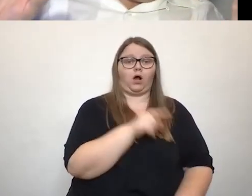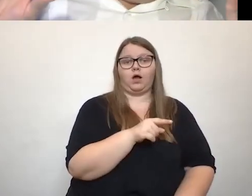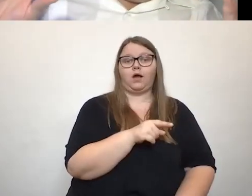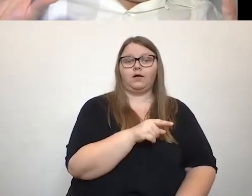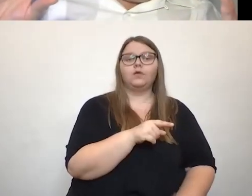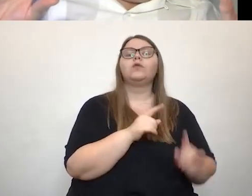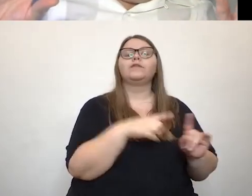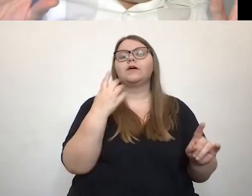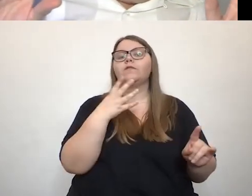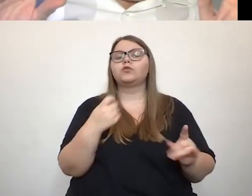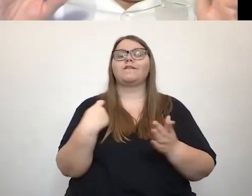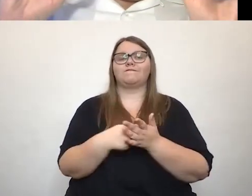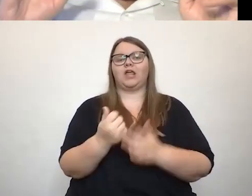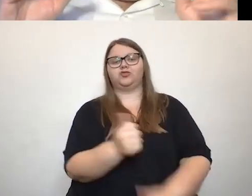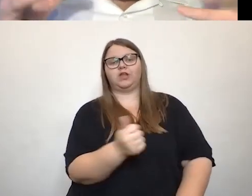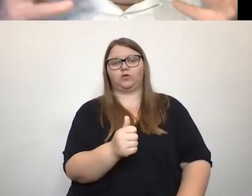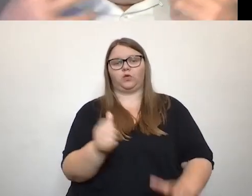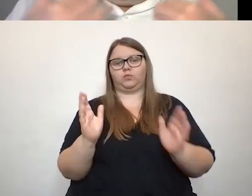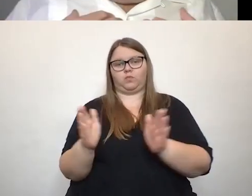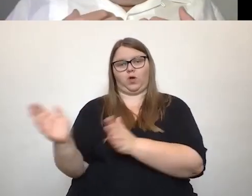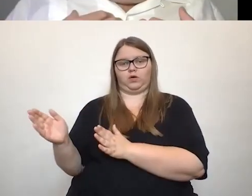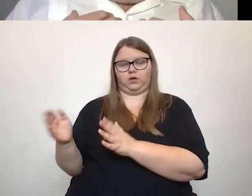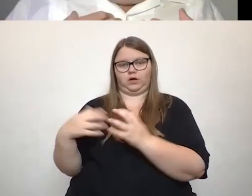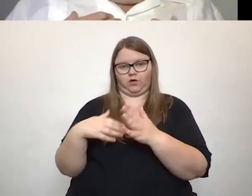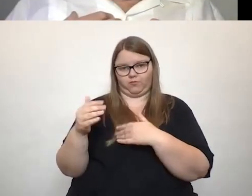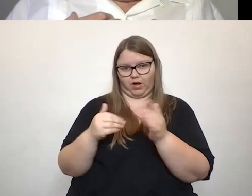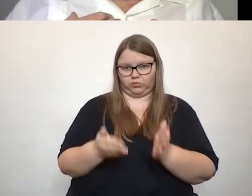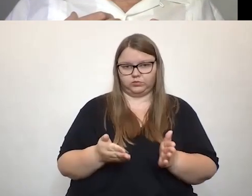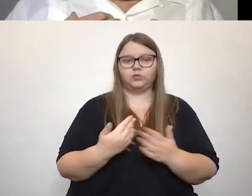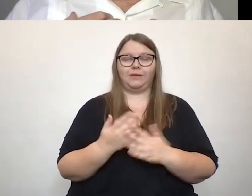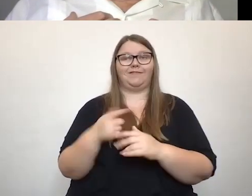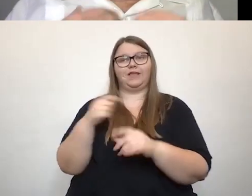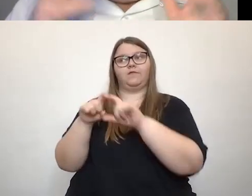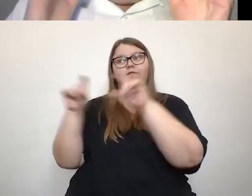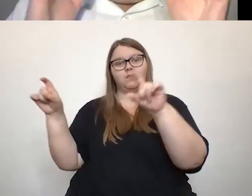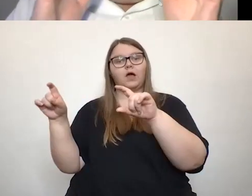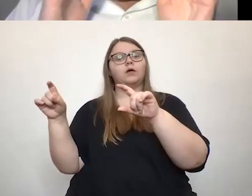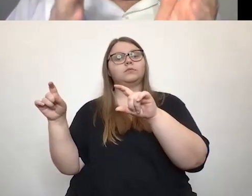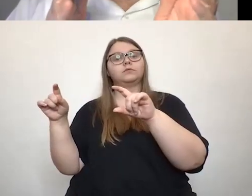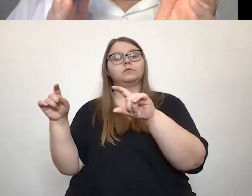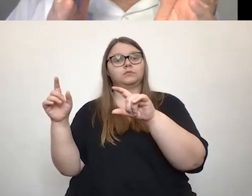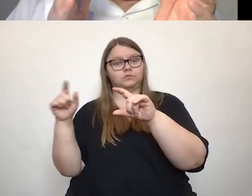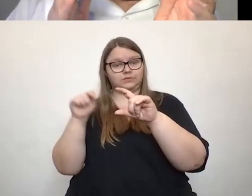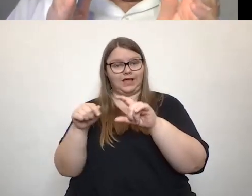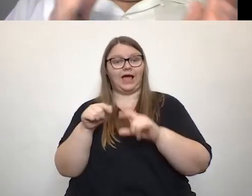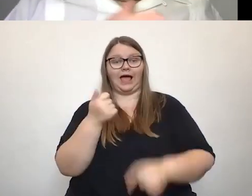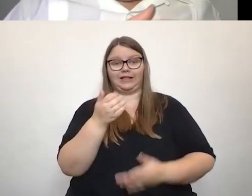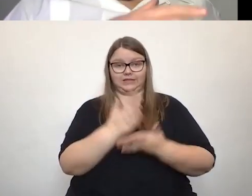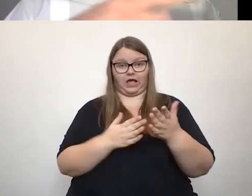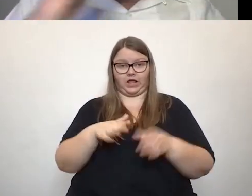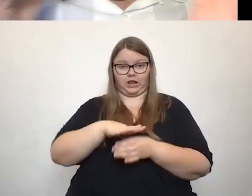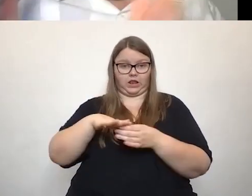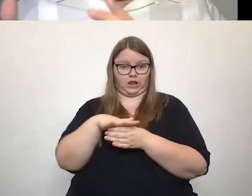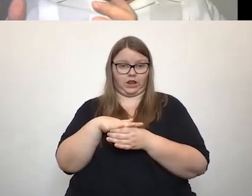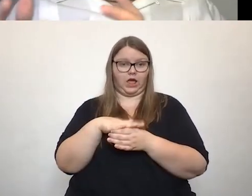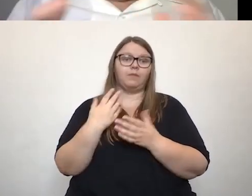Wertschöpfungskette bilden, weil dadurch können wir jetzt also als Unternehmen, Dialogunternehmen natürlich nur ein bestimmtes Segment abdecken, aber